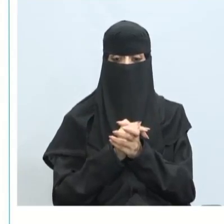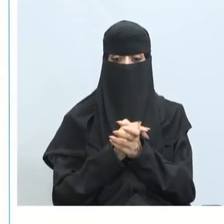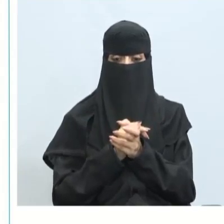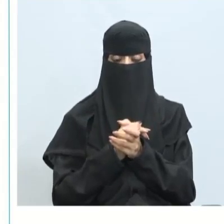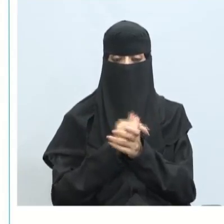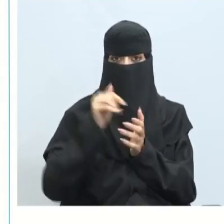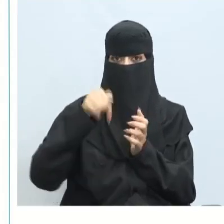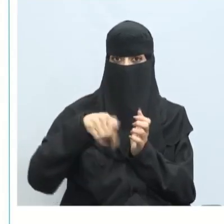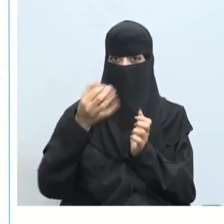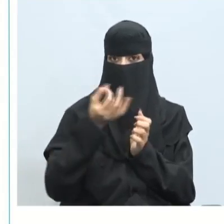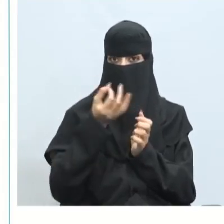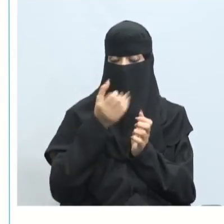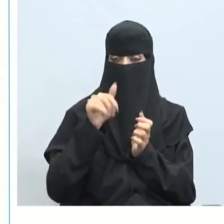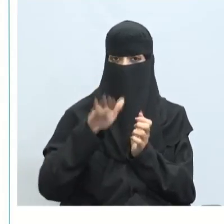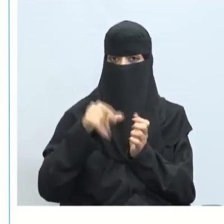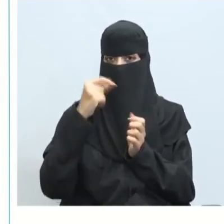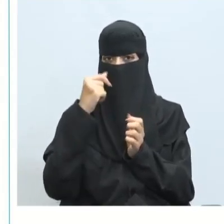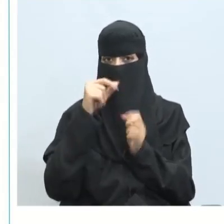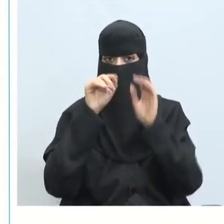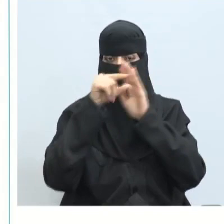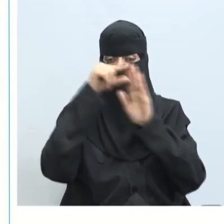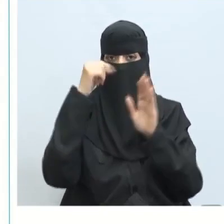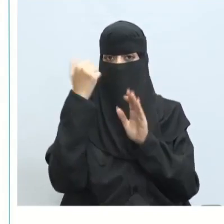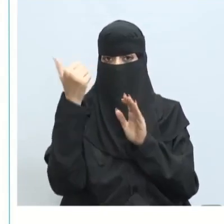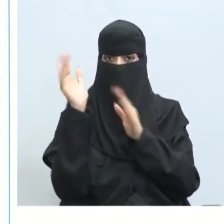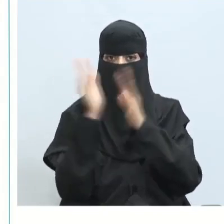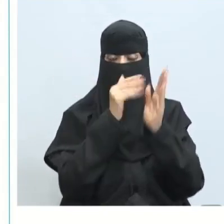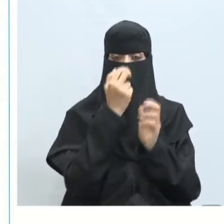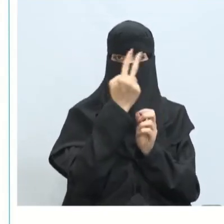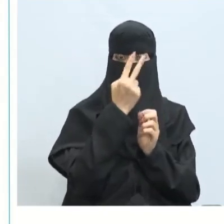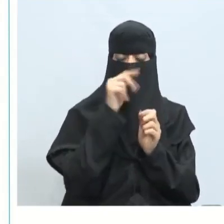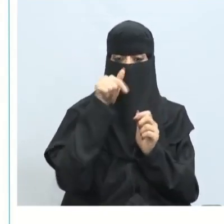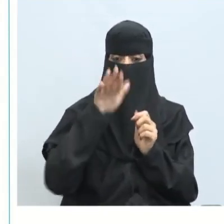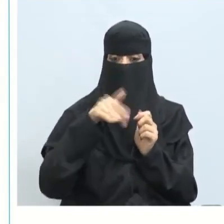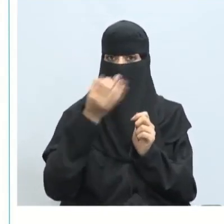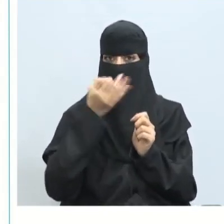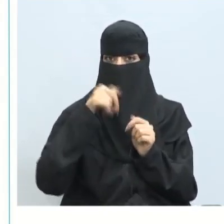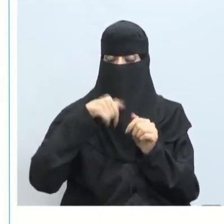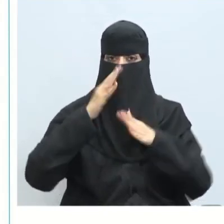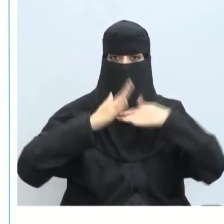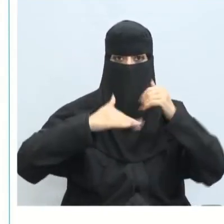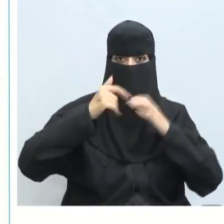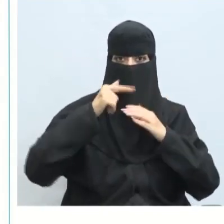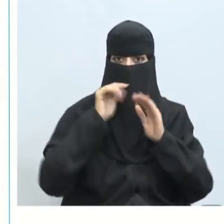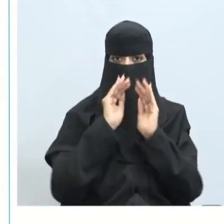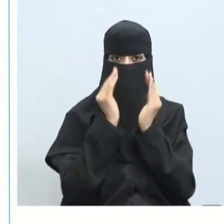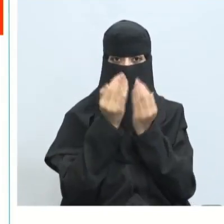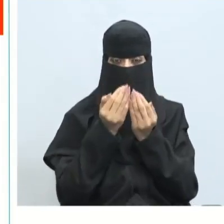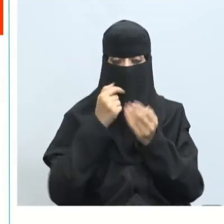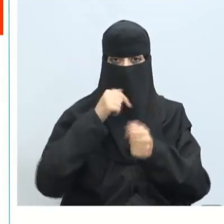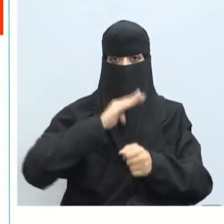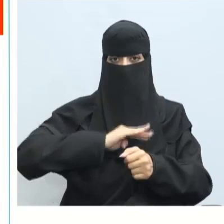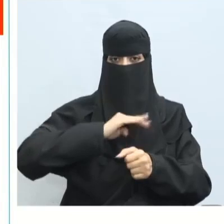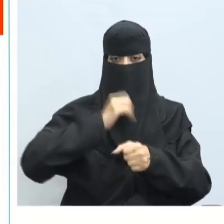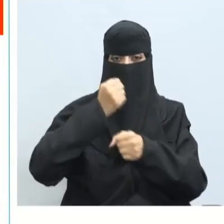لا تيل الدرس السادس في الوحدة الثانية والتي نتحدث فيه عن مهارة إدارة ضغوط العمل